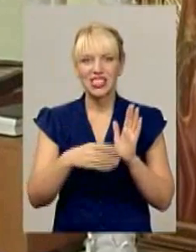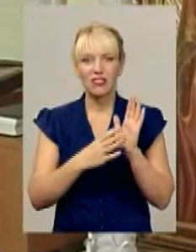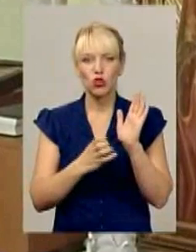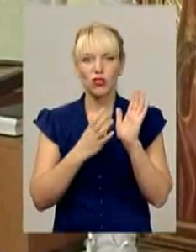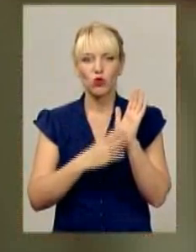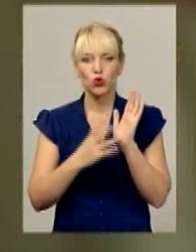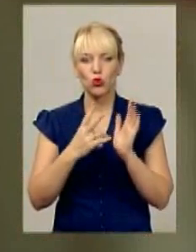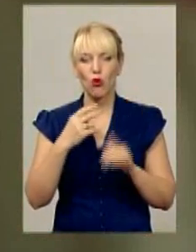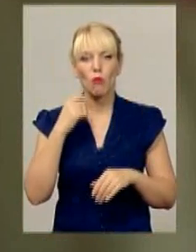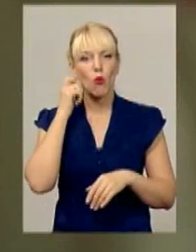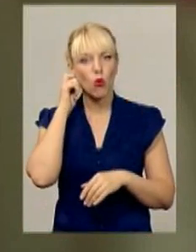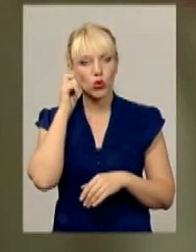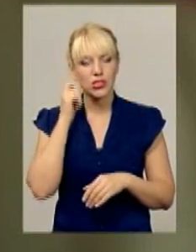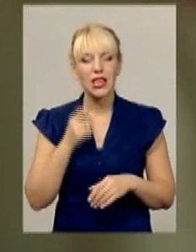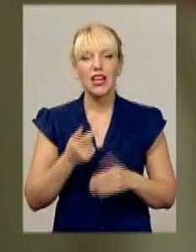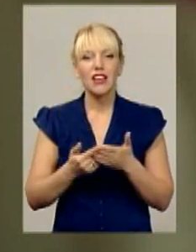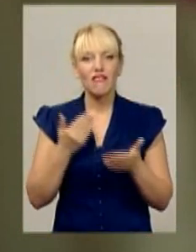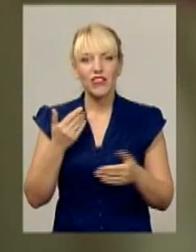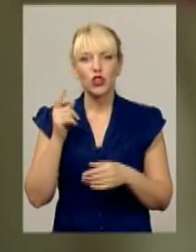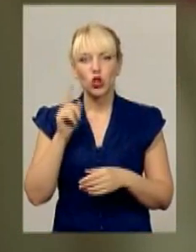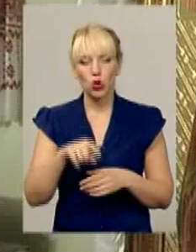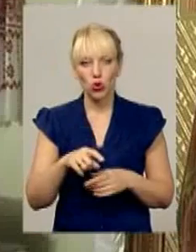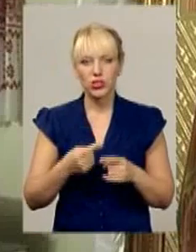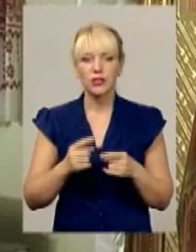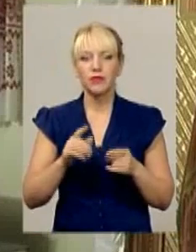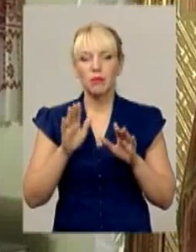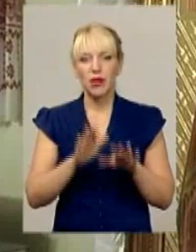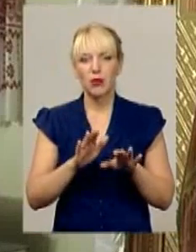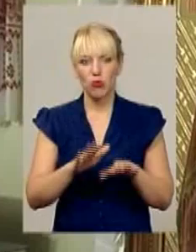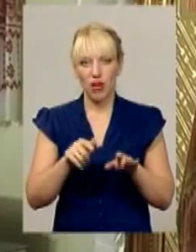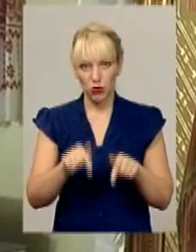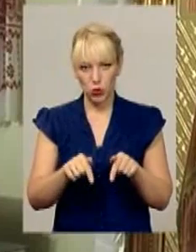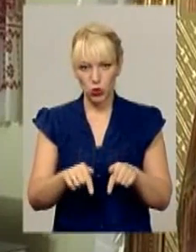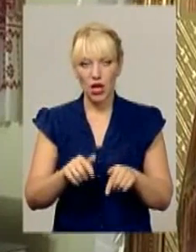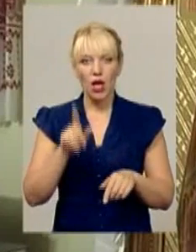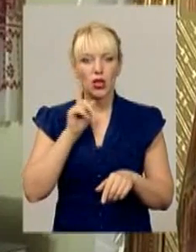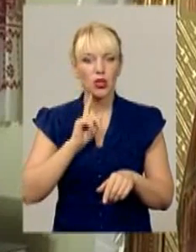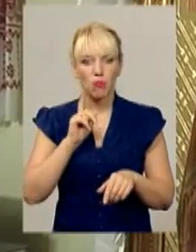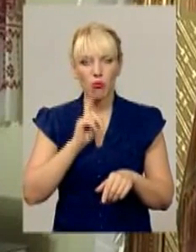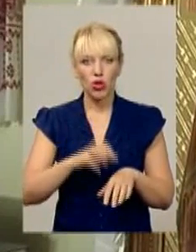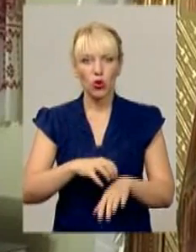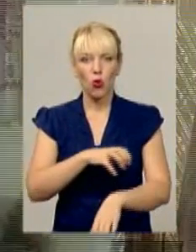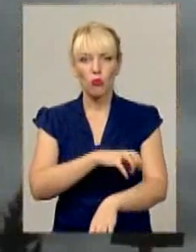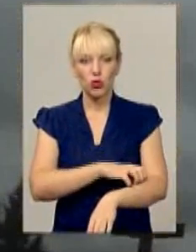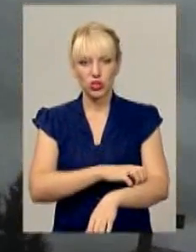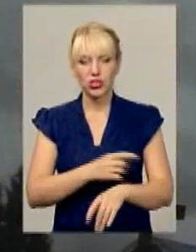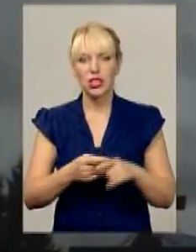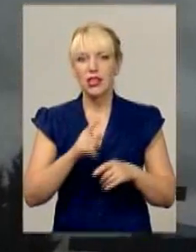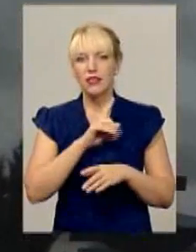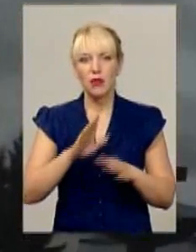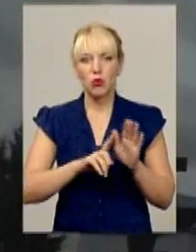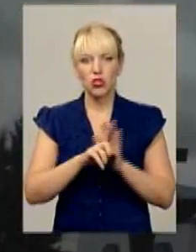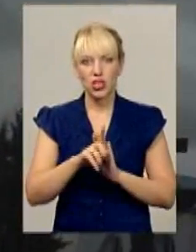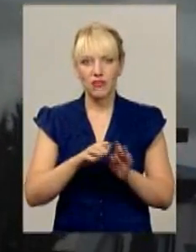Відтоді аж до драматичних 20-х років минулого століття і перебував тут. Аж поки прибічники комуністичних ідей не взялися